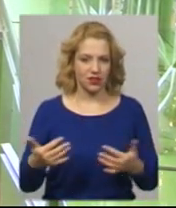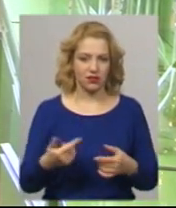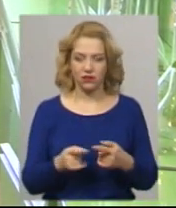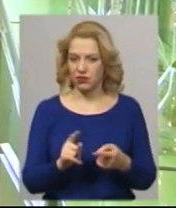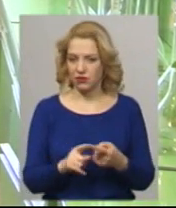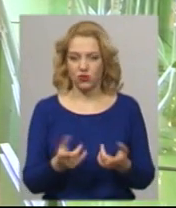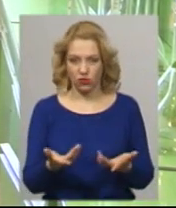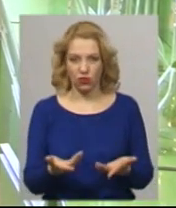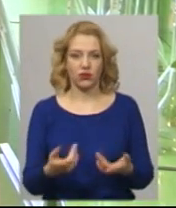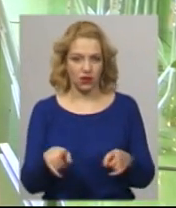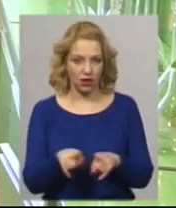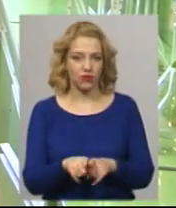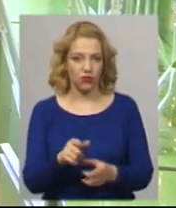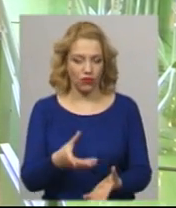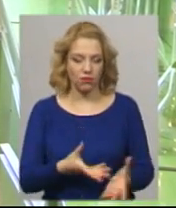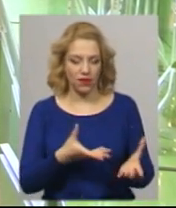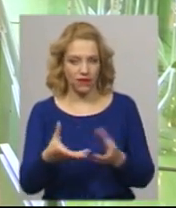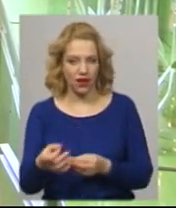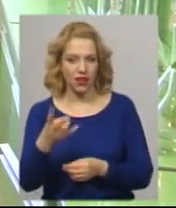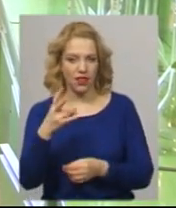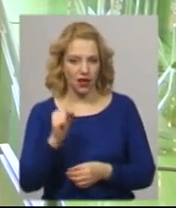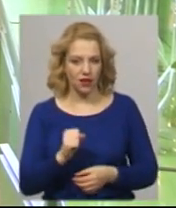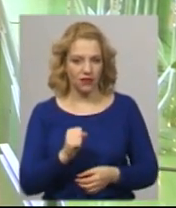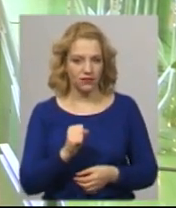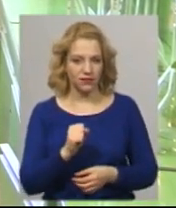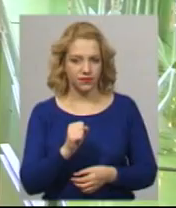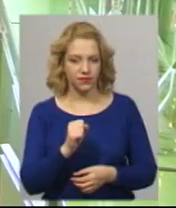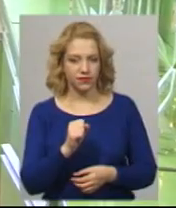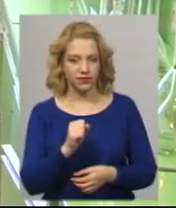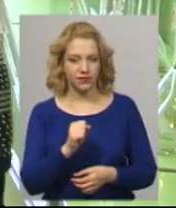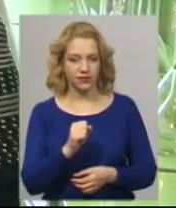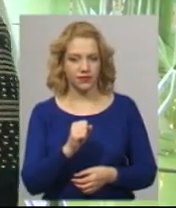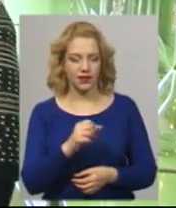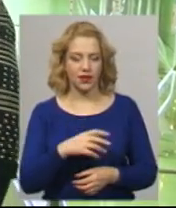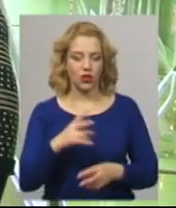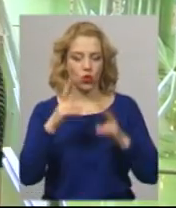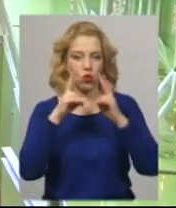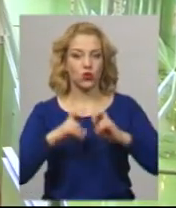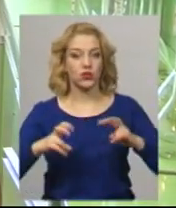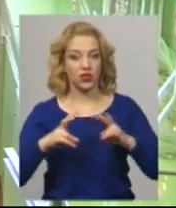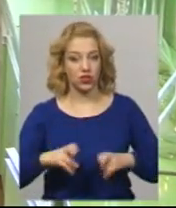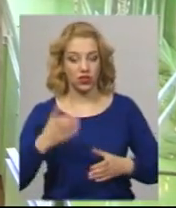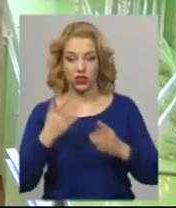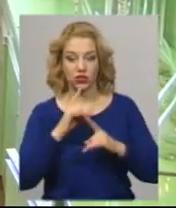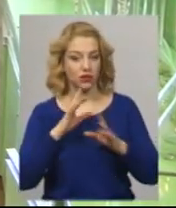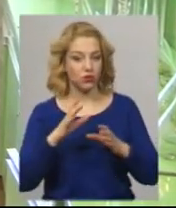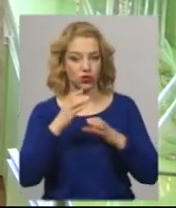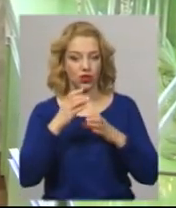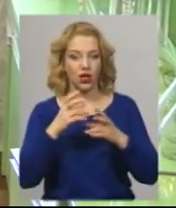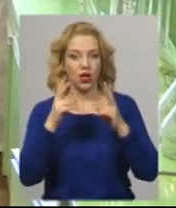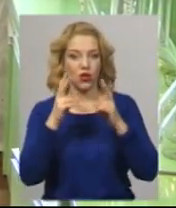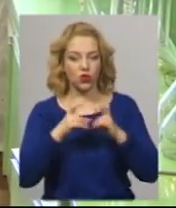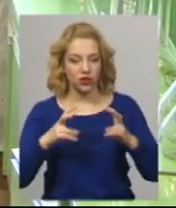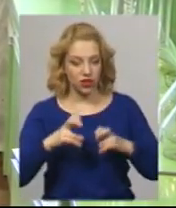лабораторні. Відповідно, це також впливає на якість дослідження, тому що якщо не буде необхідних інгредієнтів,